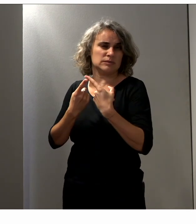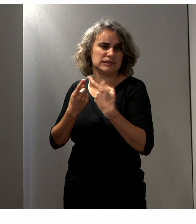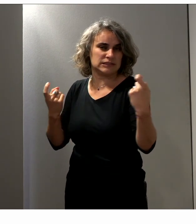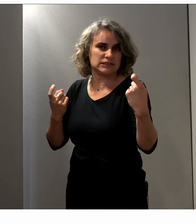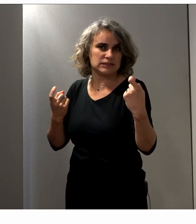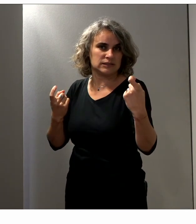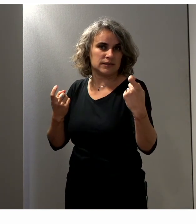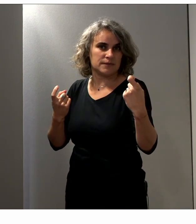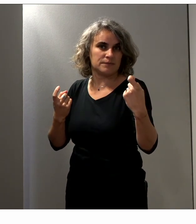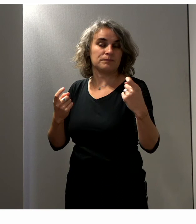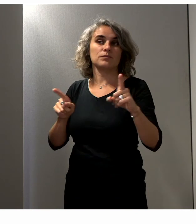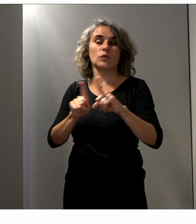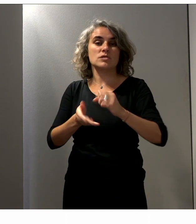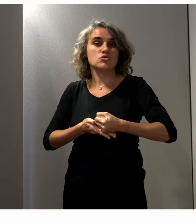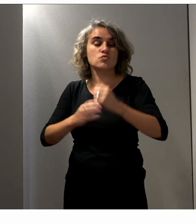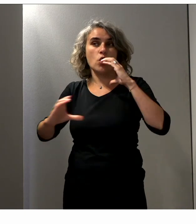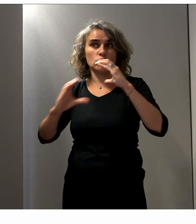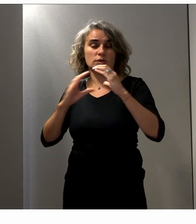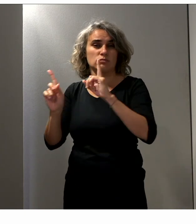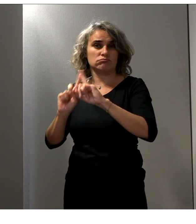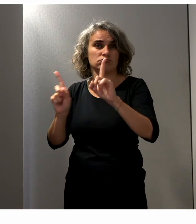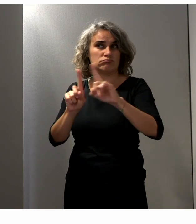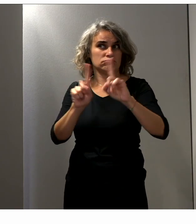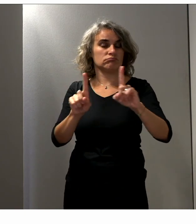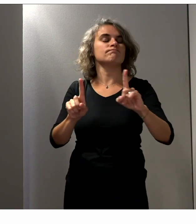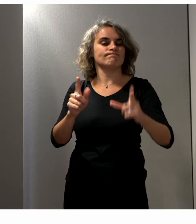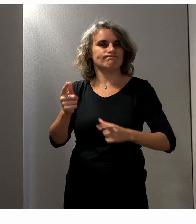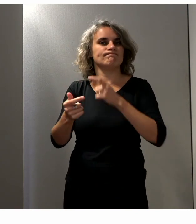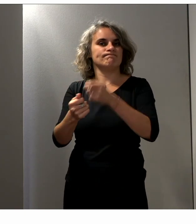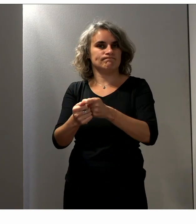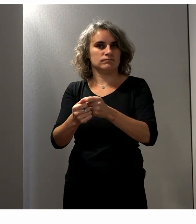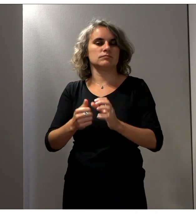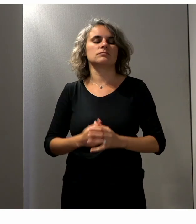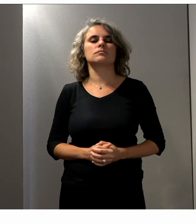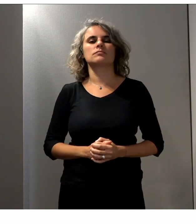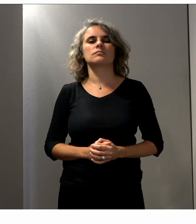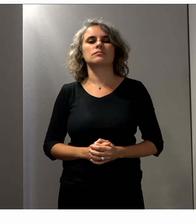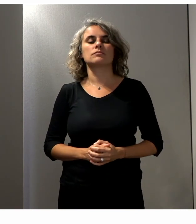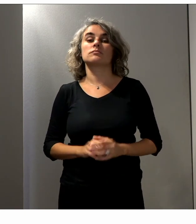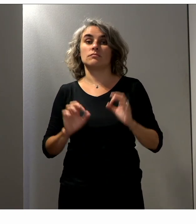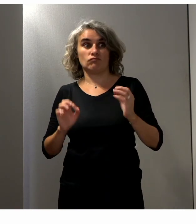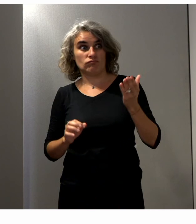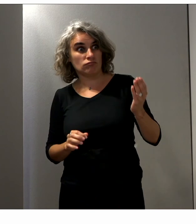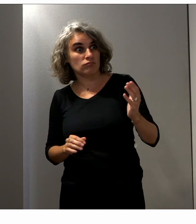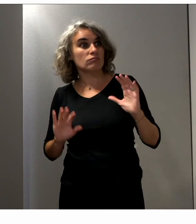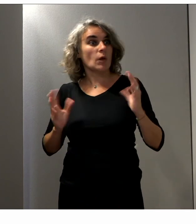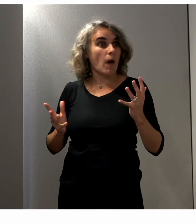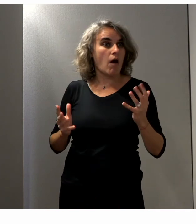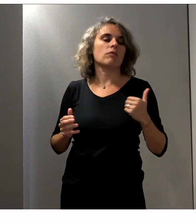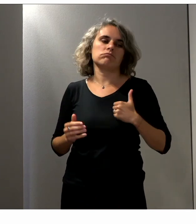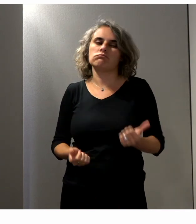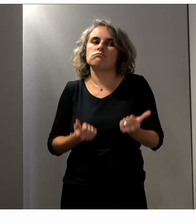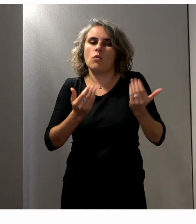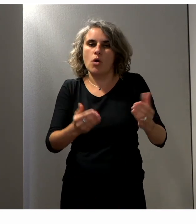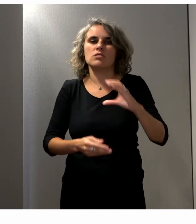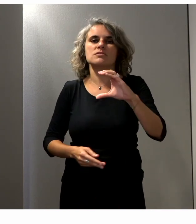diversité des supports de communication. Ils peuvent consulter à cette fin le Conseil national